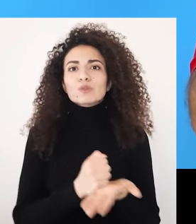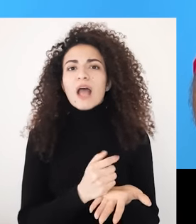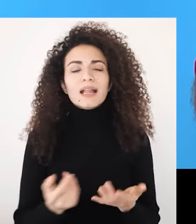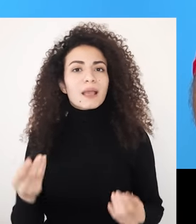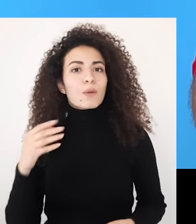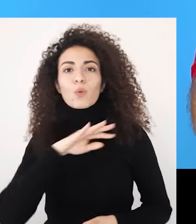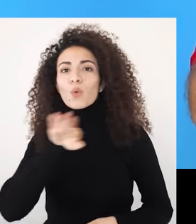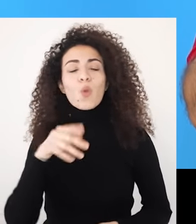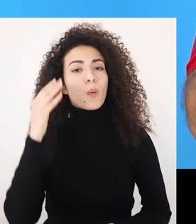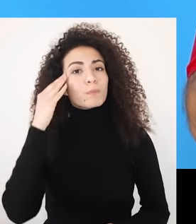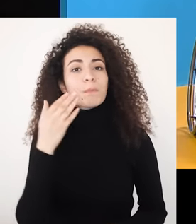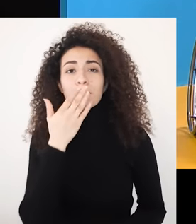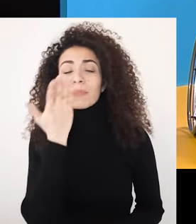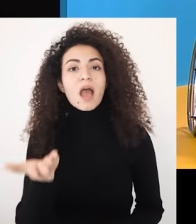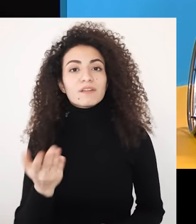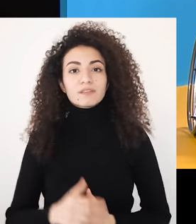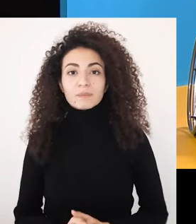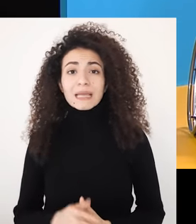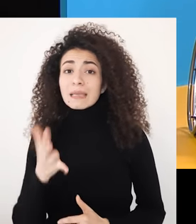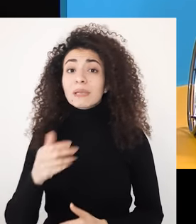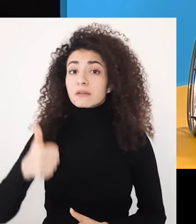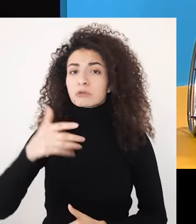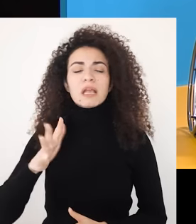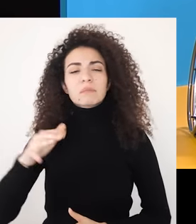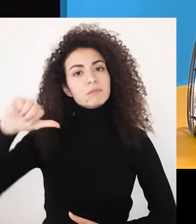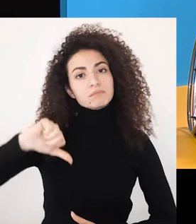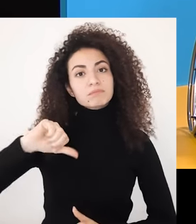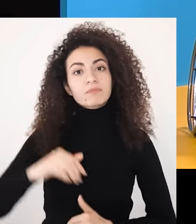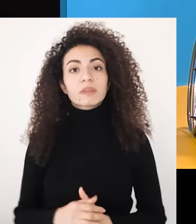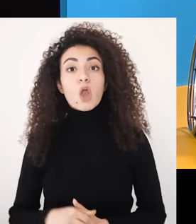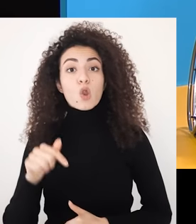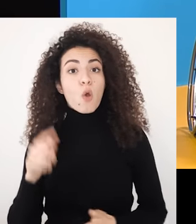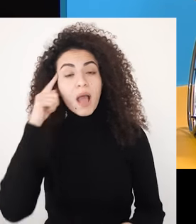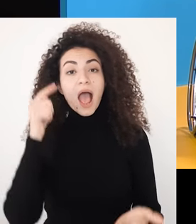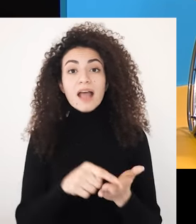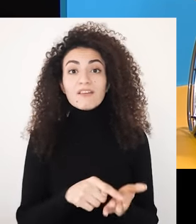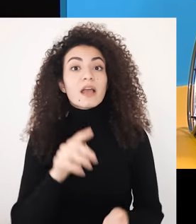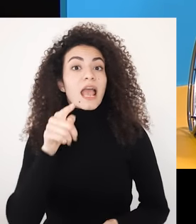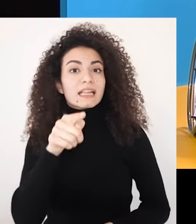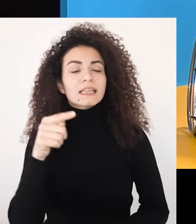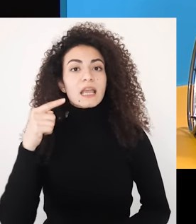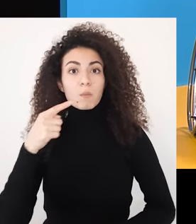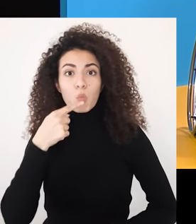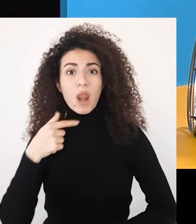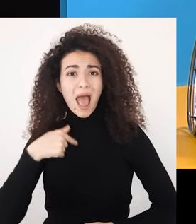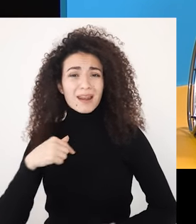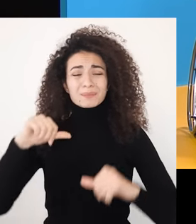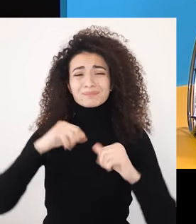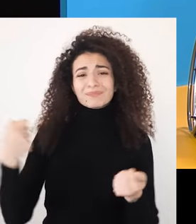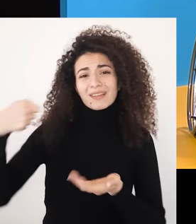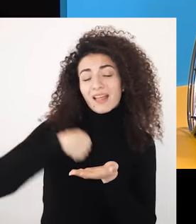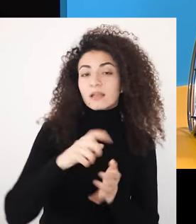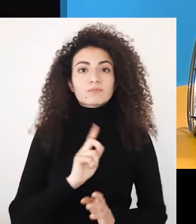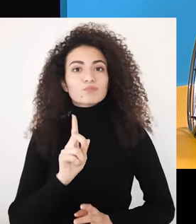يمكن نجحوا فيها وينمكن أخفقوا هدفنا اليوم هو أنه ترفض تكوني بموقع الضحية دعوة تقليك أنك تتصالحين مع الماضي